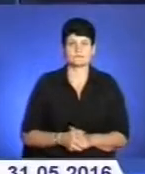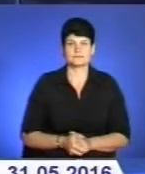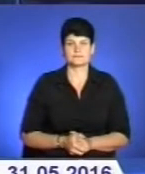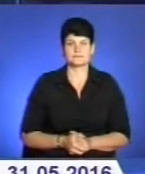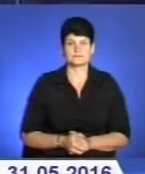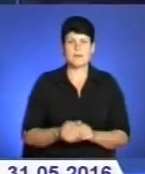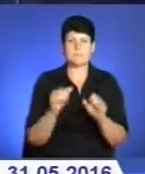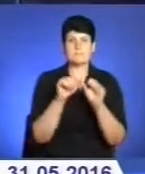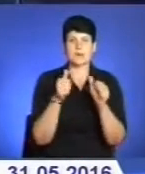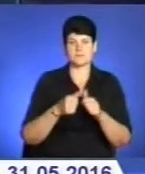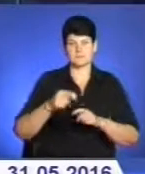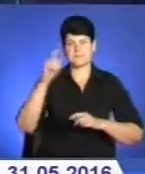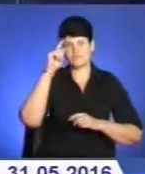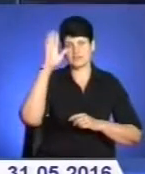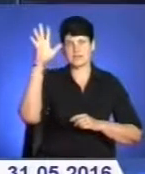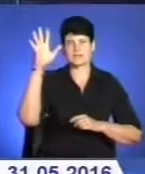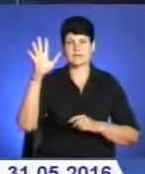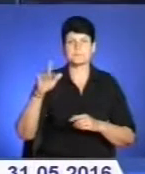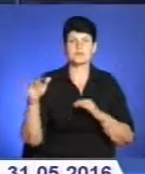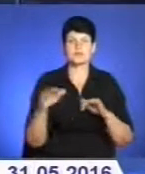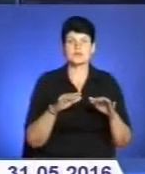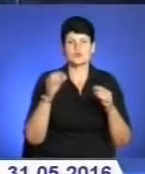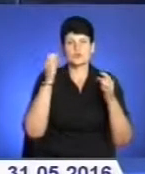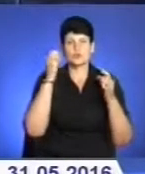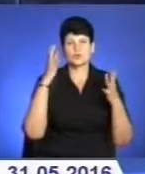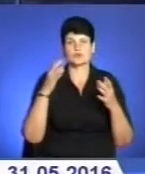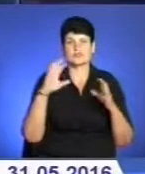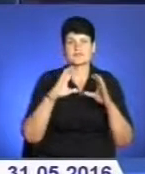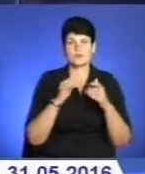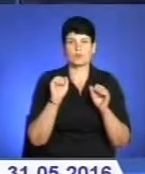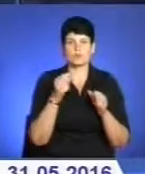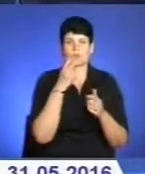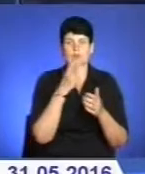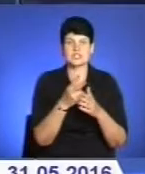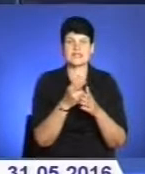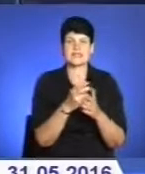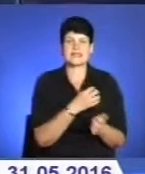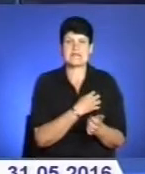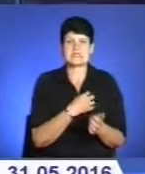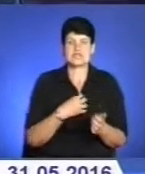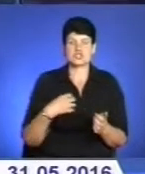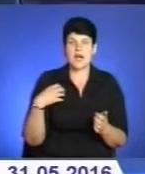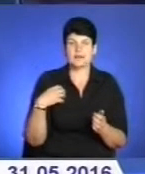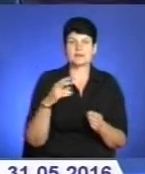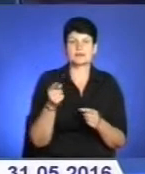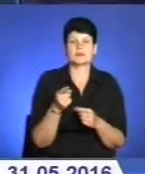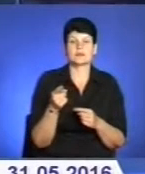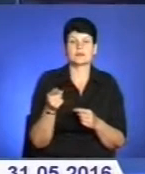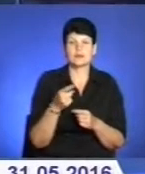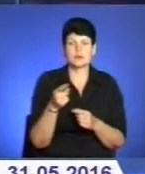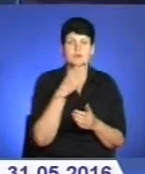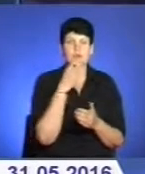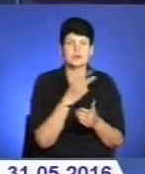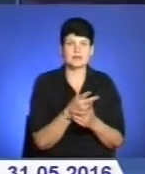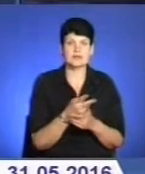Пам'ятники видатних діячів України та світові тепер можна побачити і на значках. Проект ініціювали тернополяни, стартували із